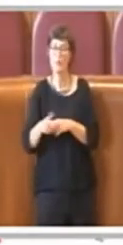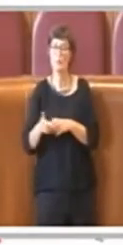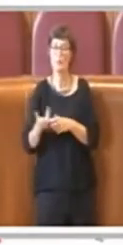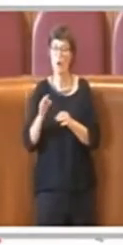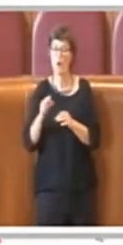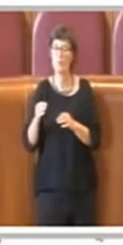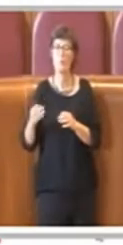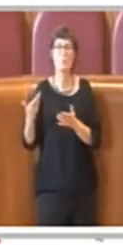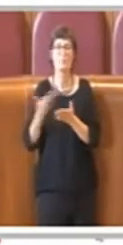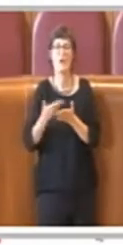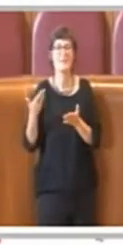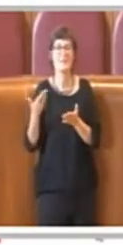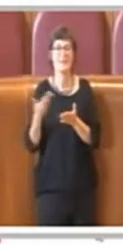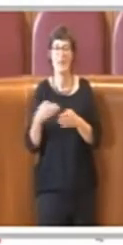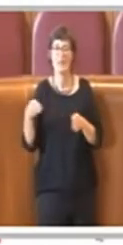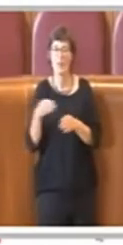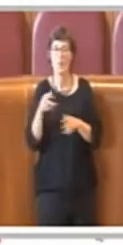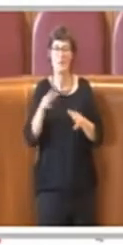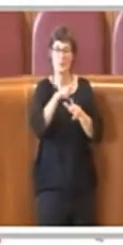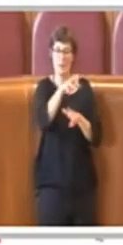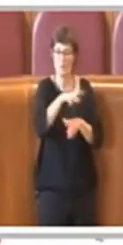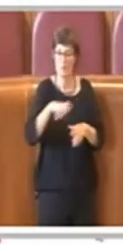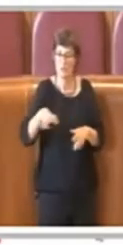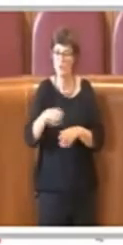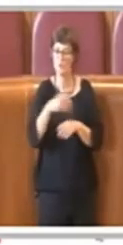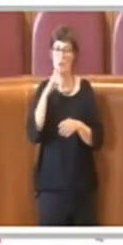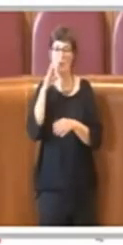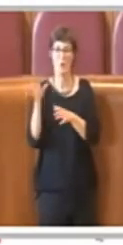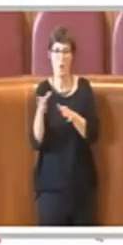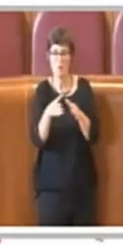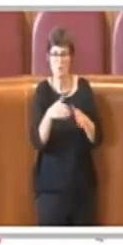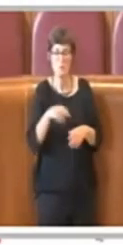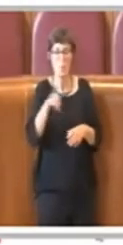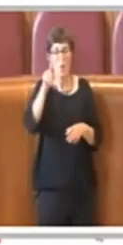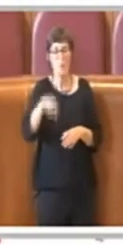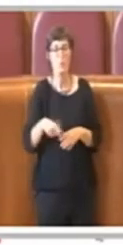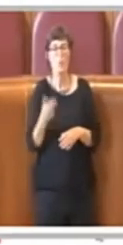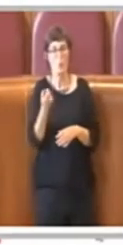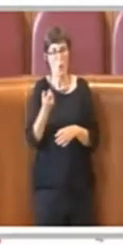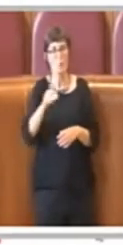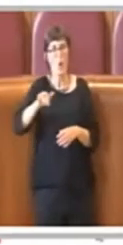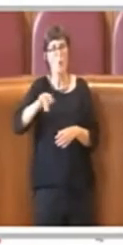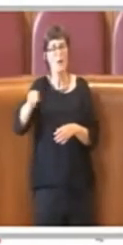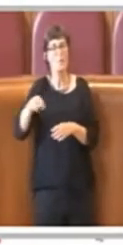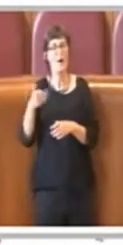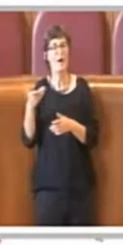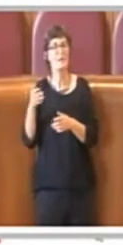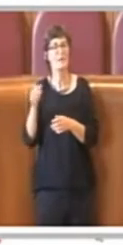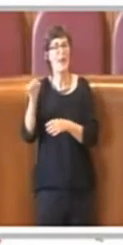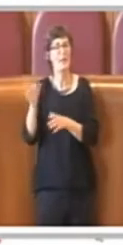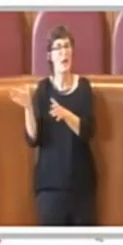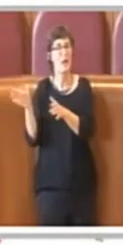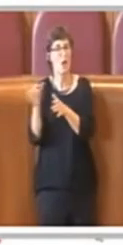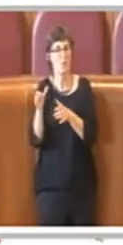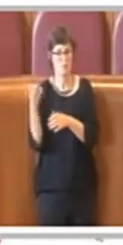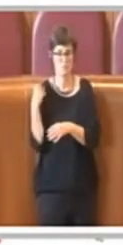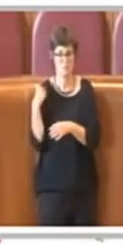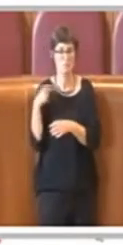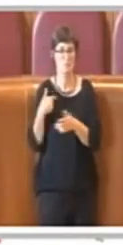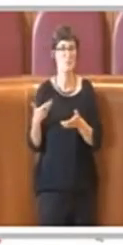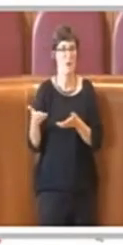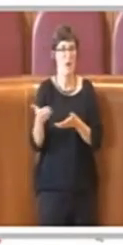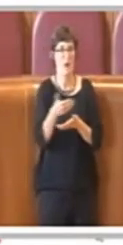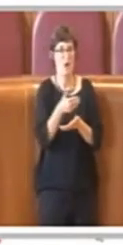consulte, ma anche parte di quelle delle opposizioni. È un lavoro riconosciuto da più parti e che ha valorizzato al massimo la